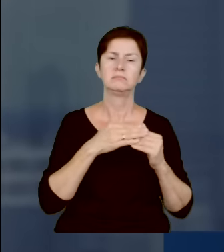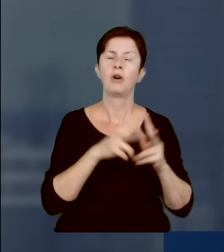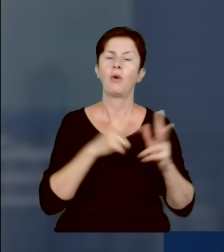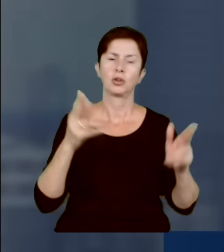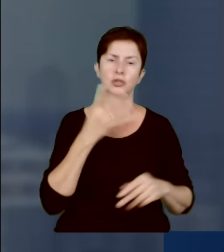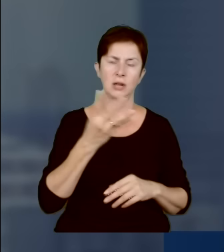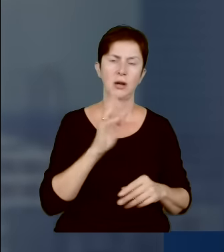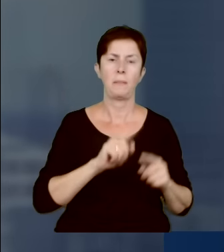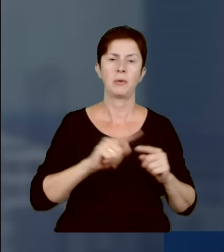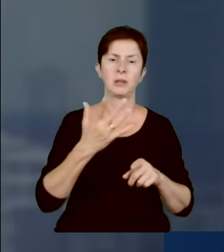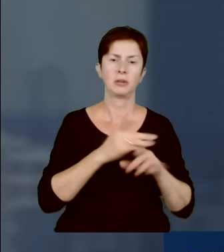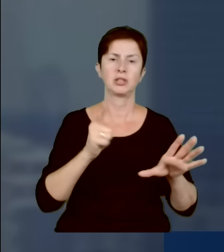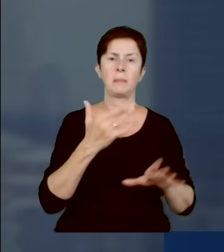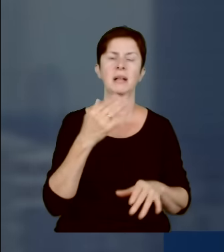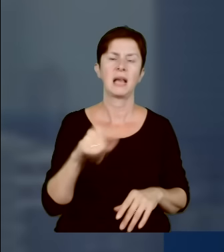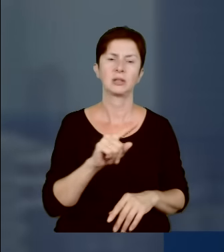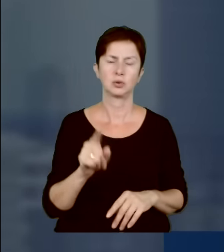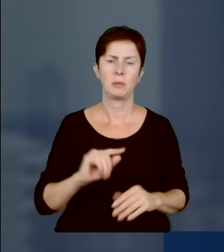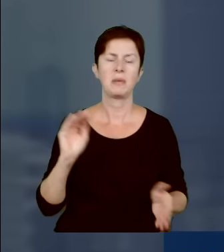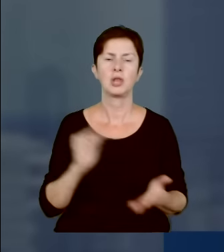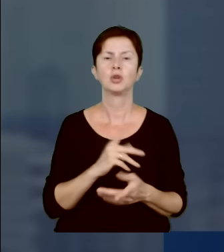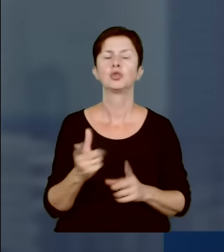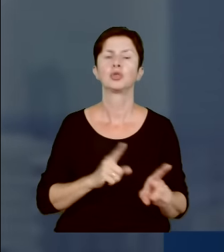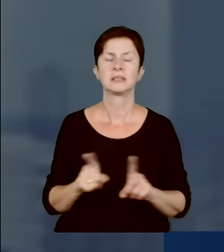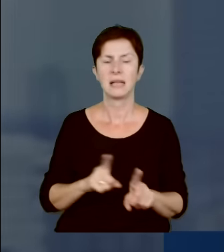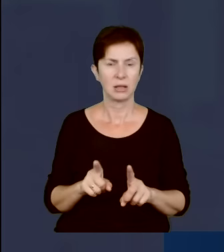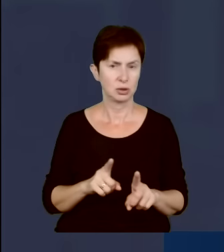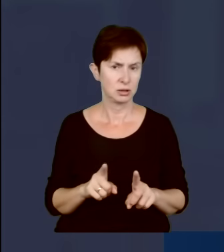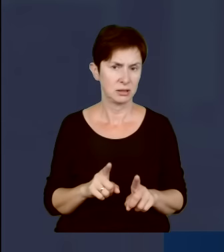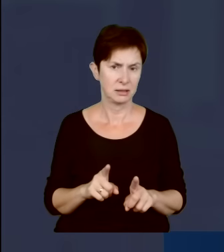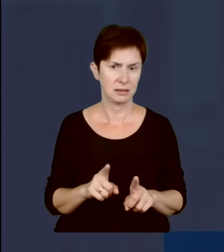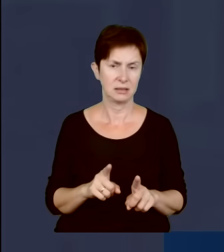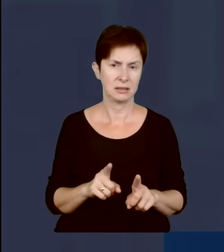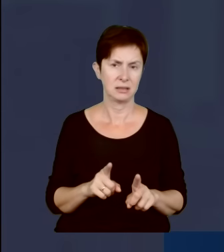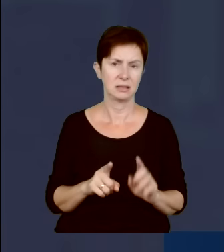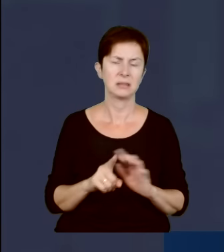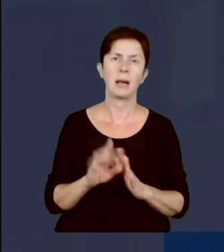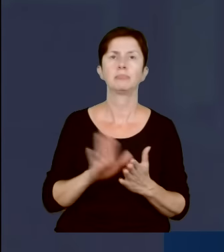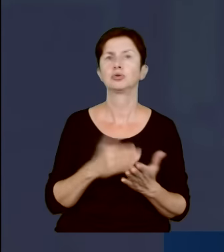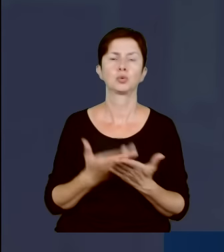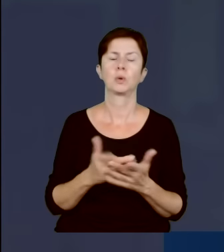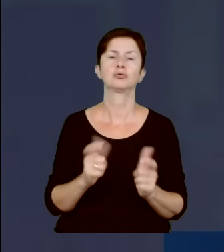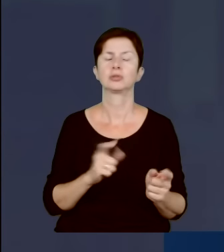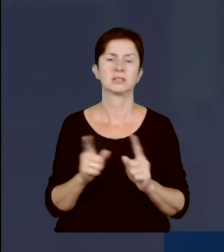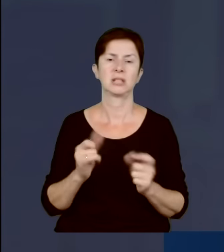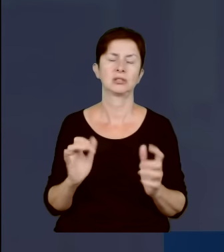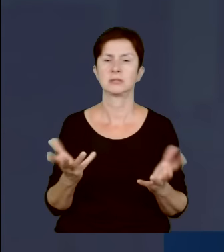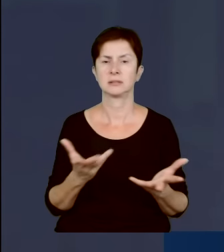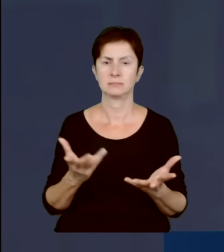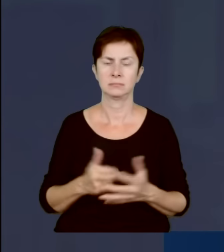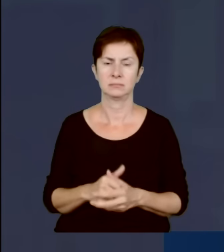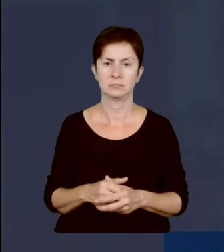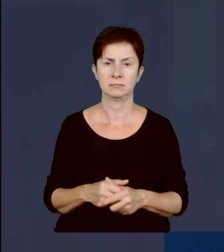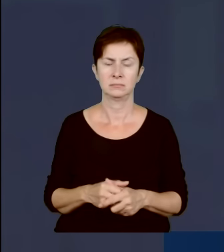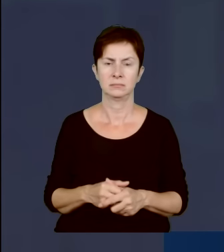57, to co to oznaczałoby na konkretnych przykładach na przykład dla wyposażenia